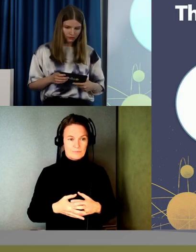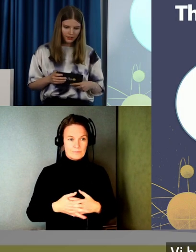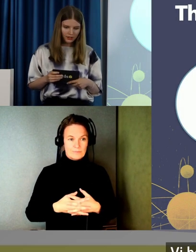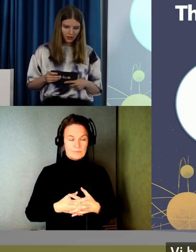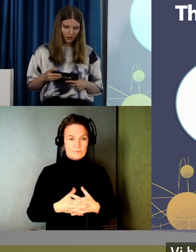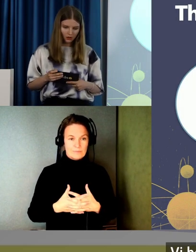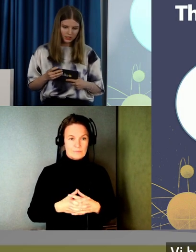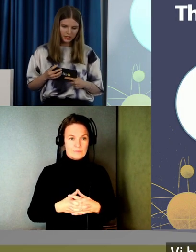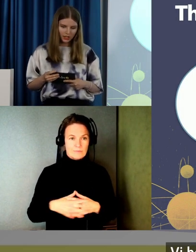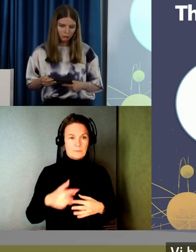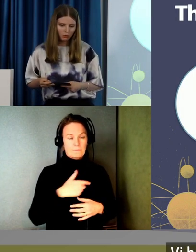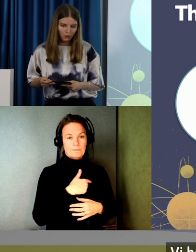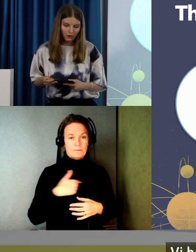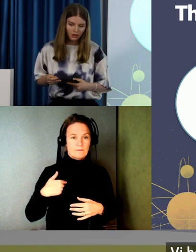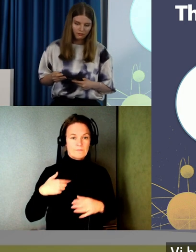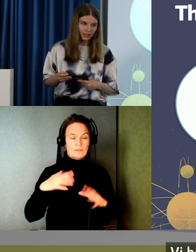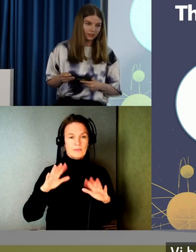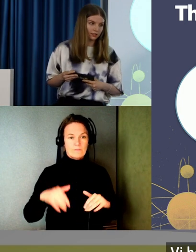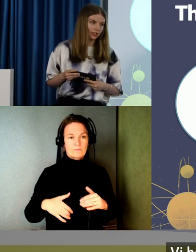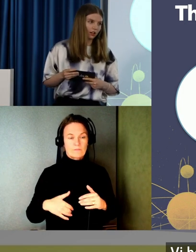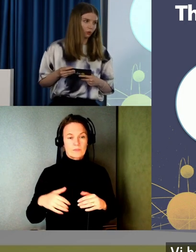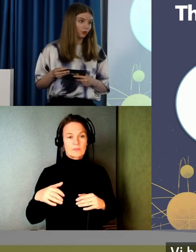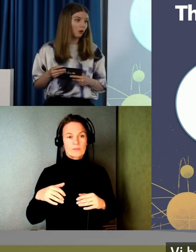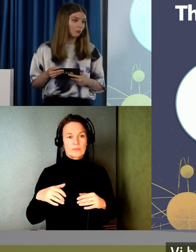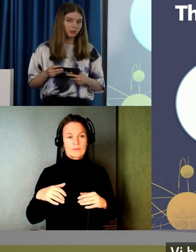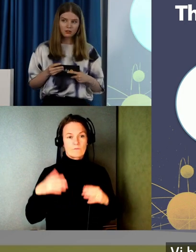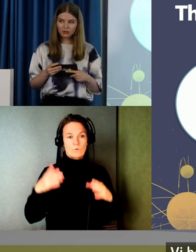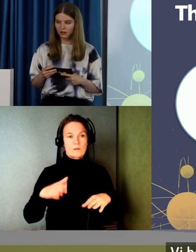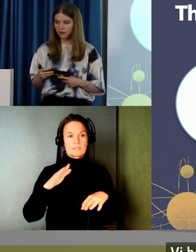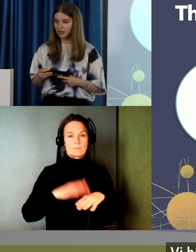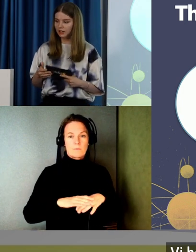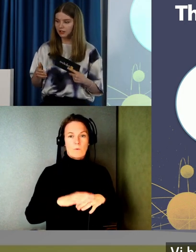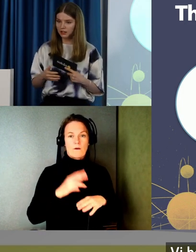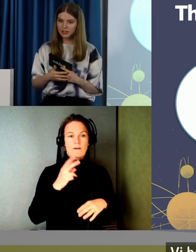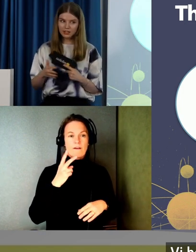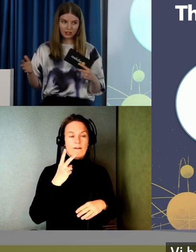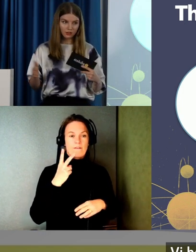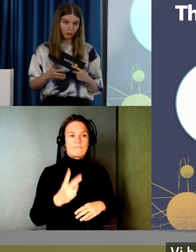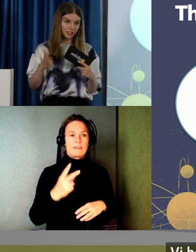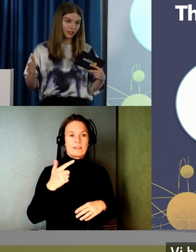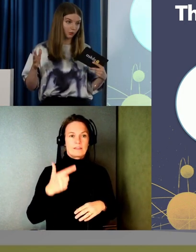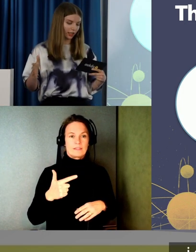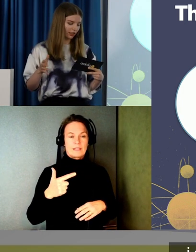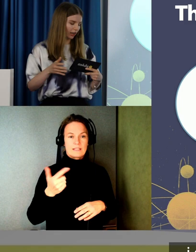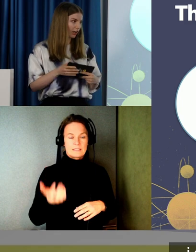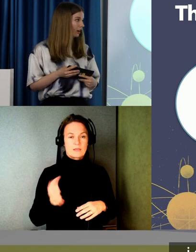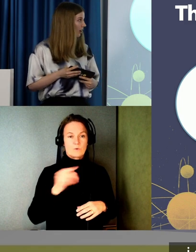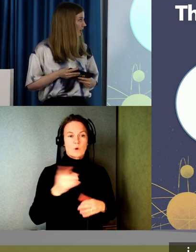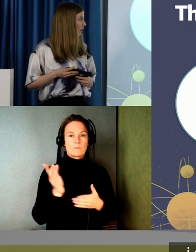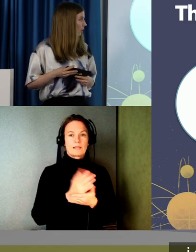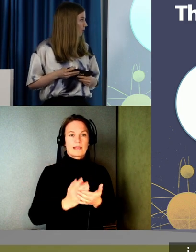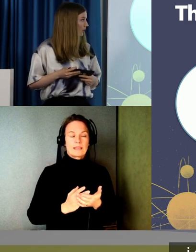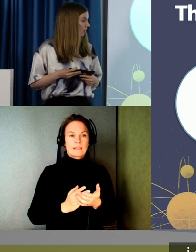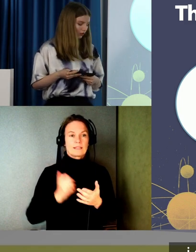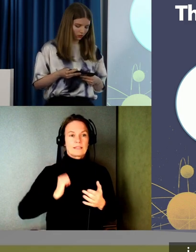Vi har kikat på V3C och hur de delar in ett tillgängligt projekt i olika delar.